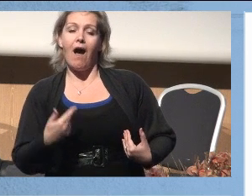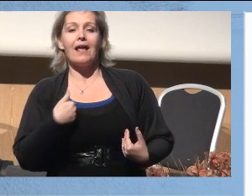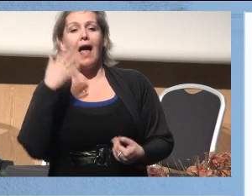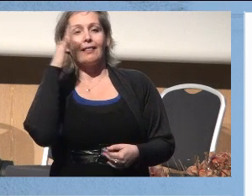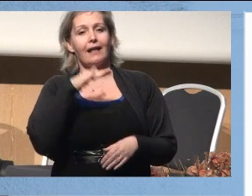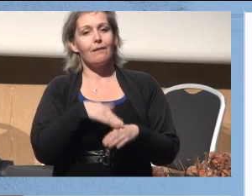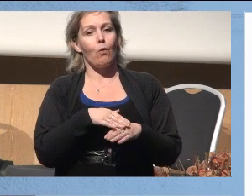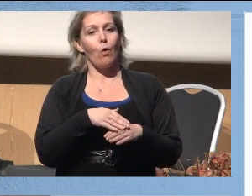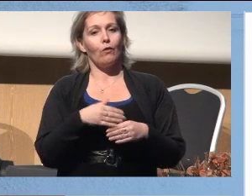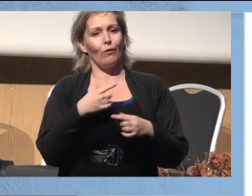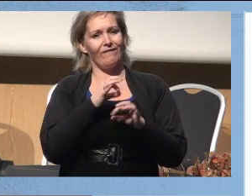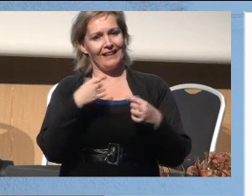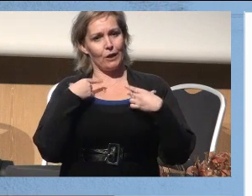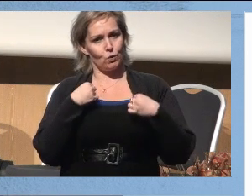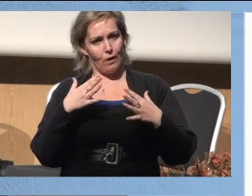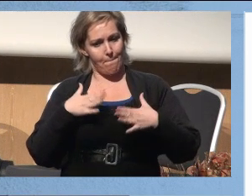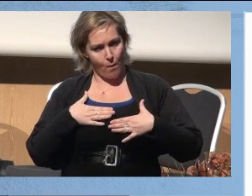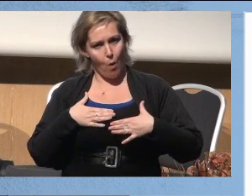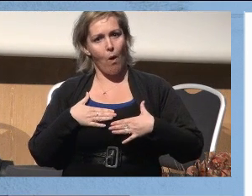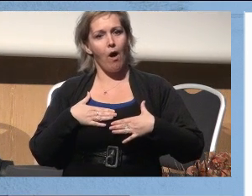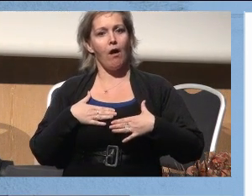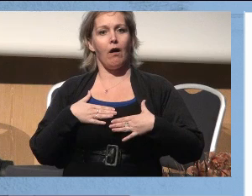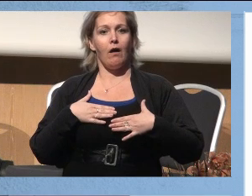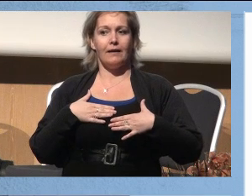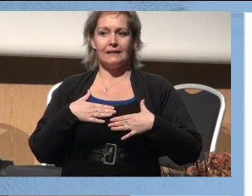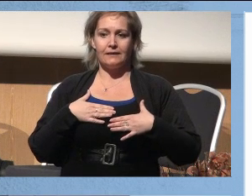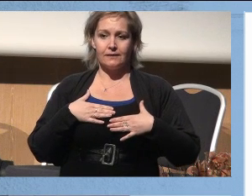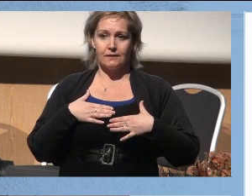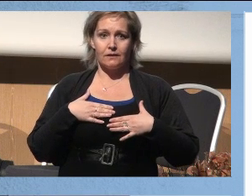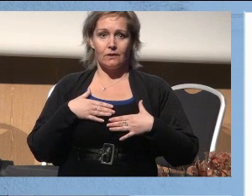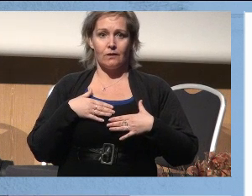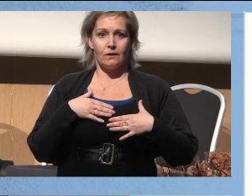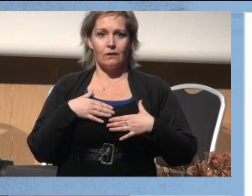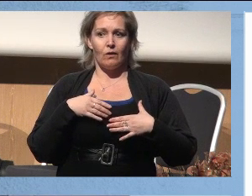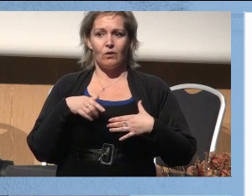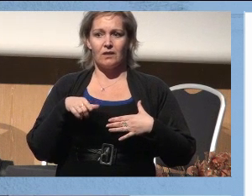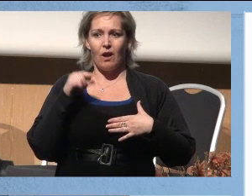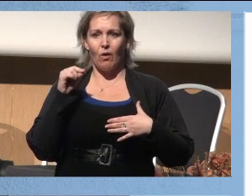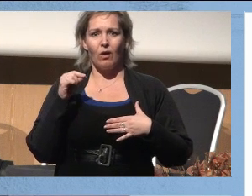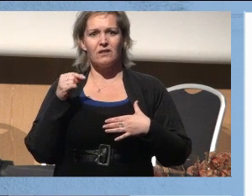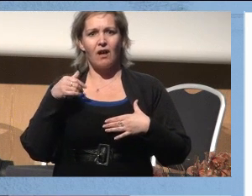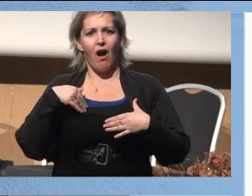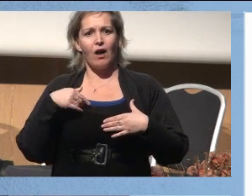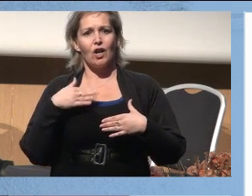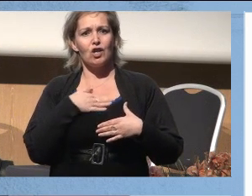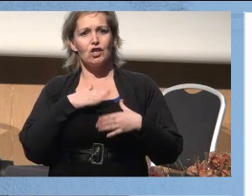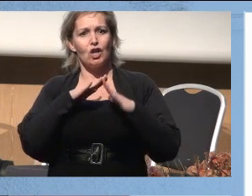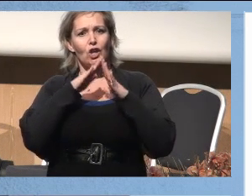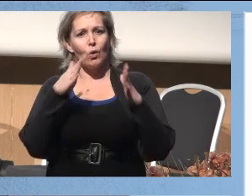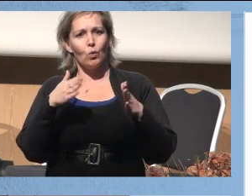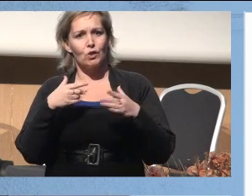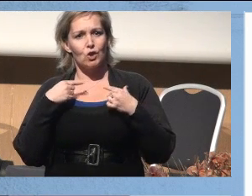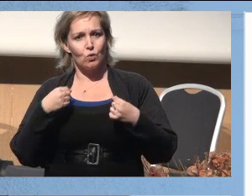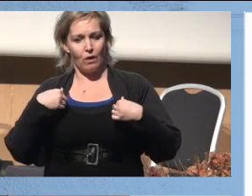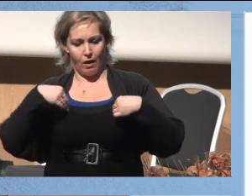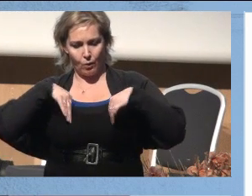tenkte på det, vet jeg tok på den fine skjorta her. Og så hadde jeg lånt en sykehusskjorte som jeg er under. Skal vi se om det gjør noe forskjell?